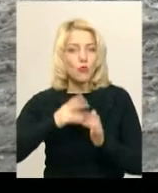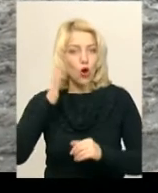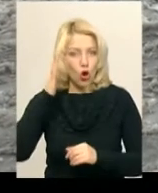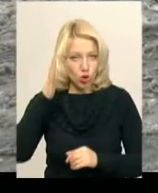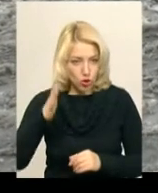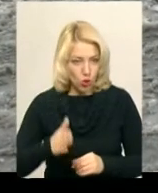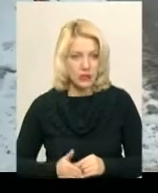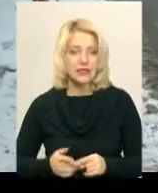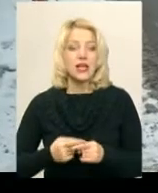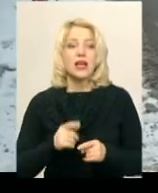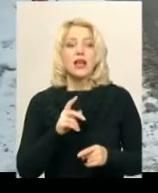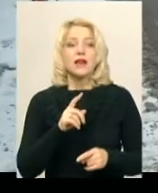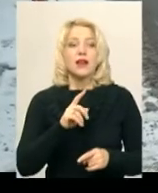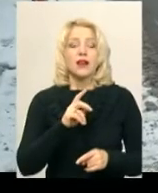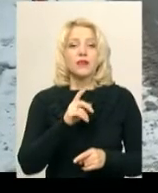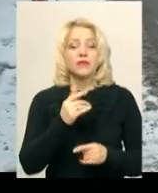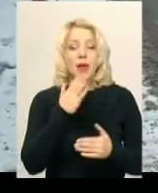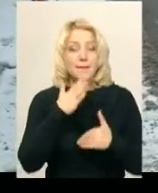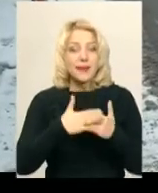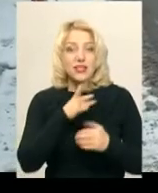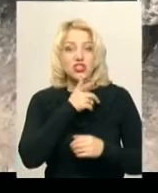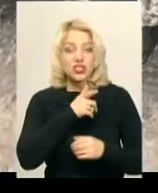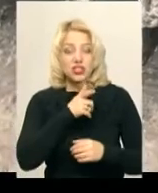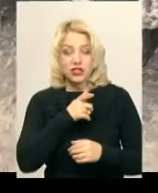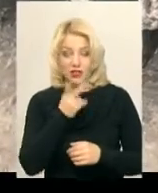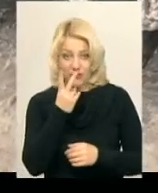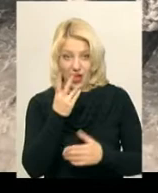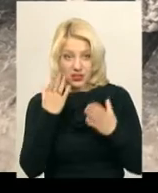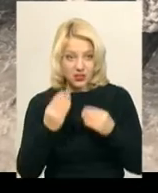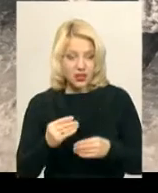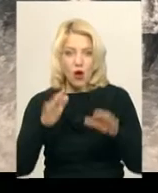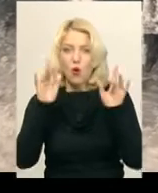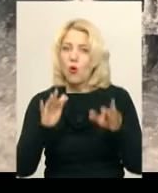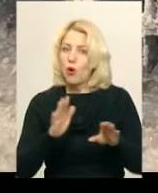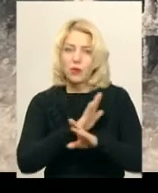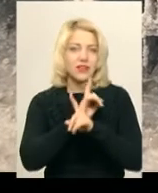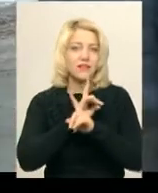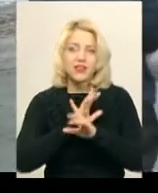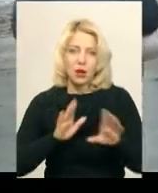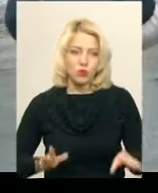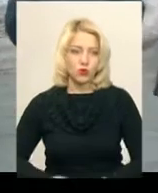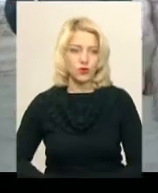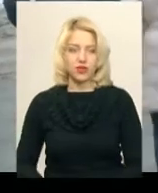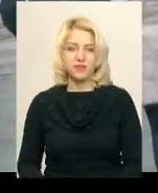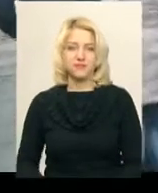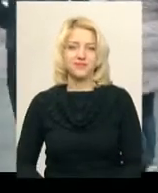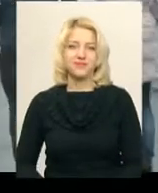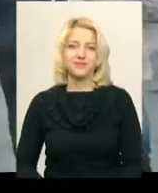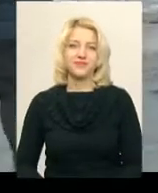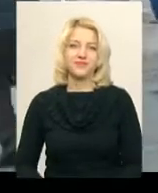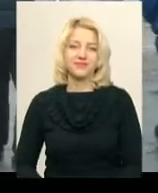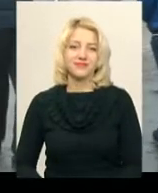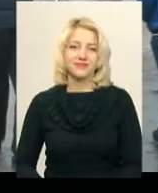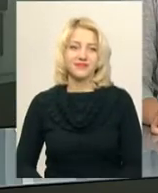гідрометеорології Люсі Ковалишин, у найближчі два дні опадів не прогнозують. Вікторія Зелінська, Юрій Чорний, новини Поділля, центр.